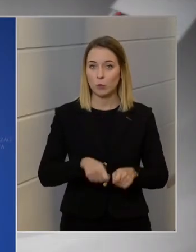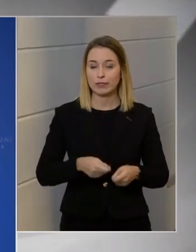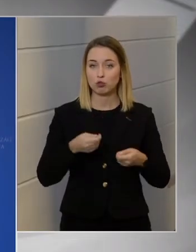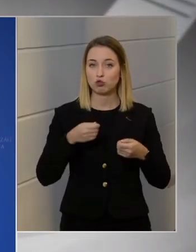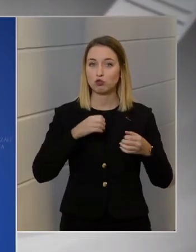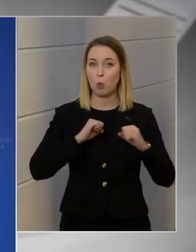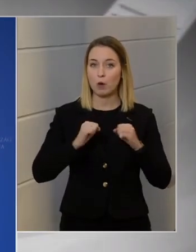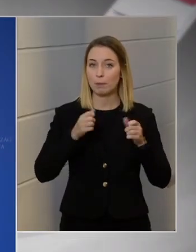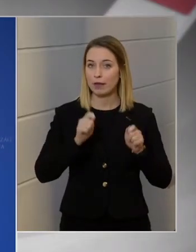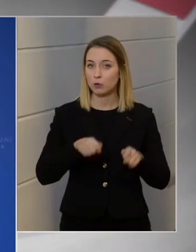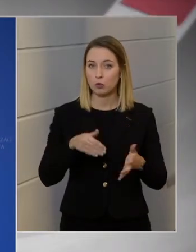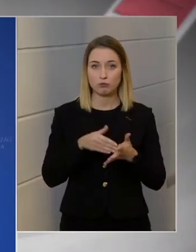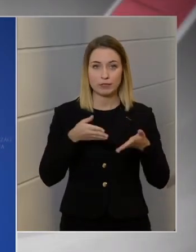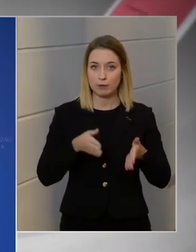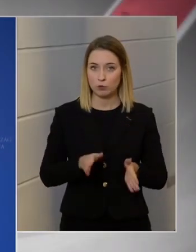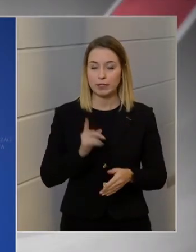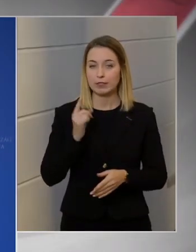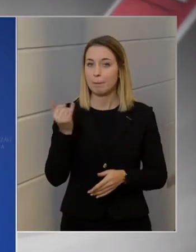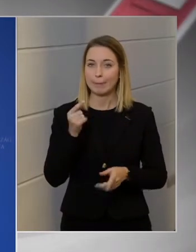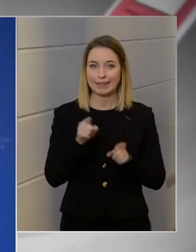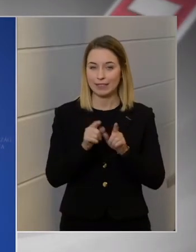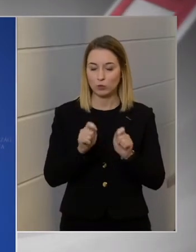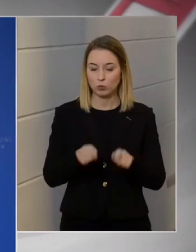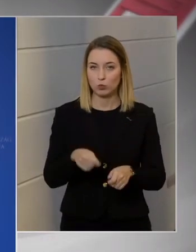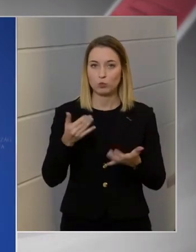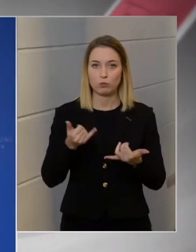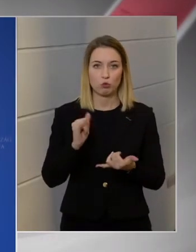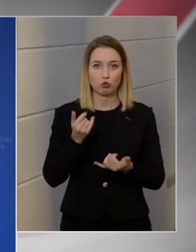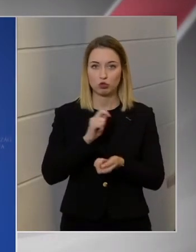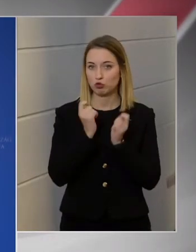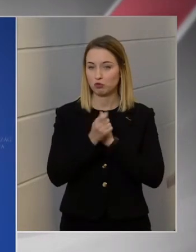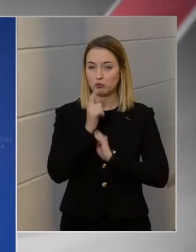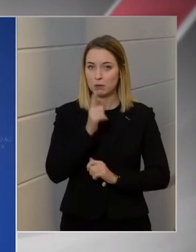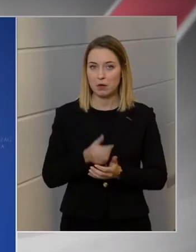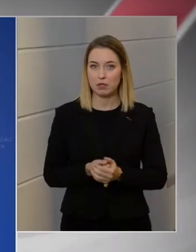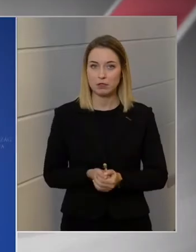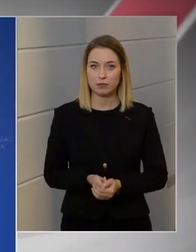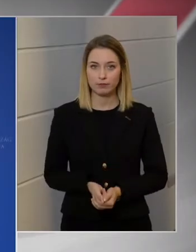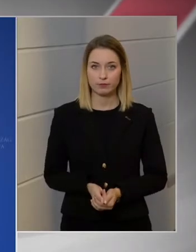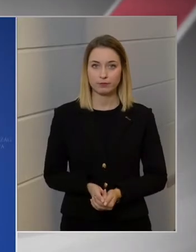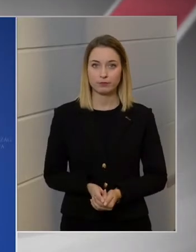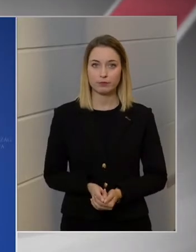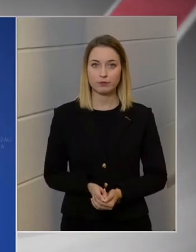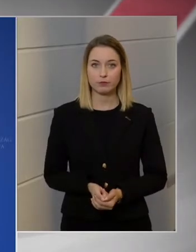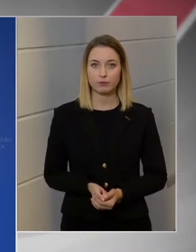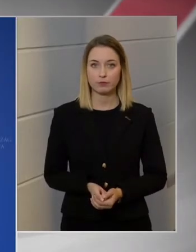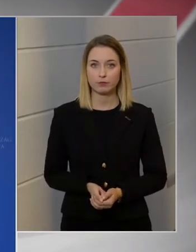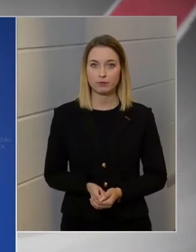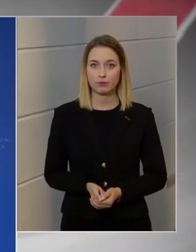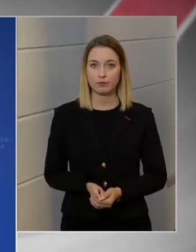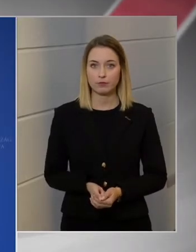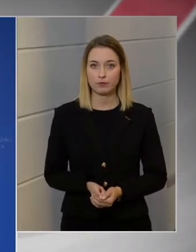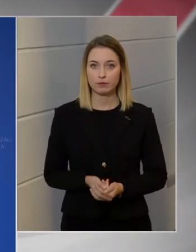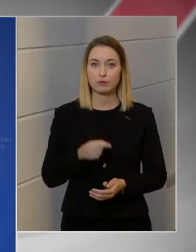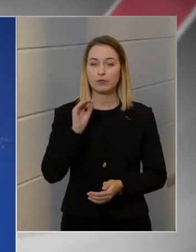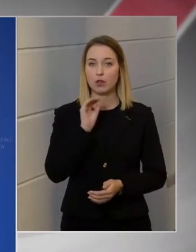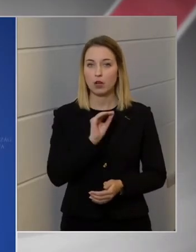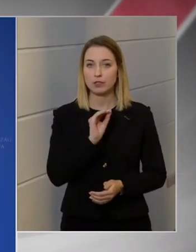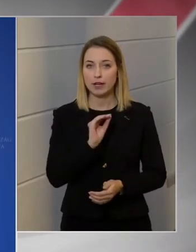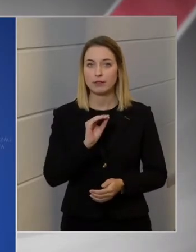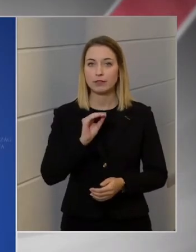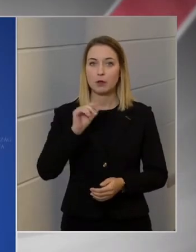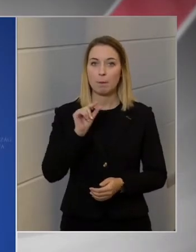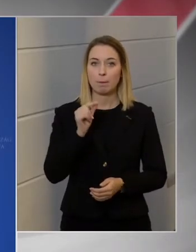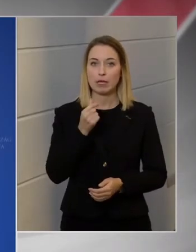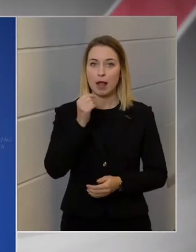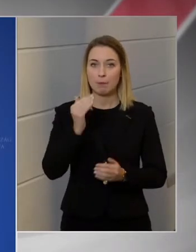eddig is mindig így döntöttünk, ezért most sem fogunk másként dönteni. Mert nem fogunk minimálbért. Ez pedig azt jelenti, hogy a